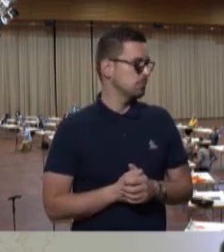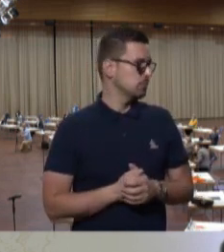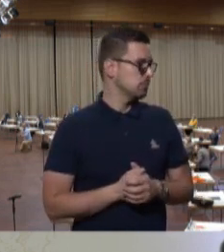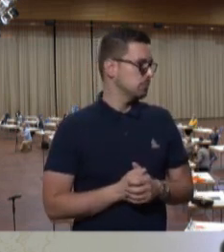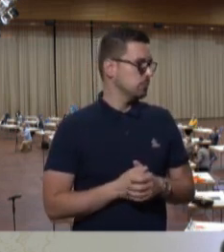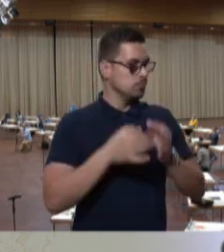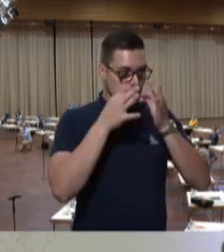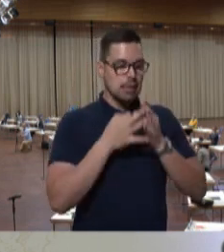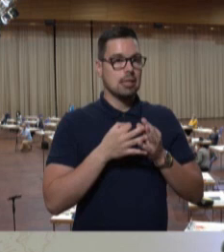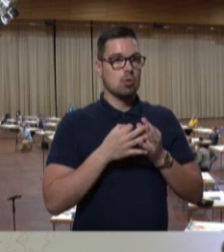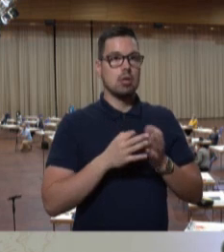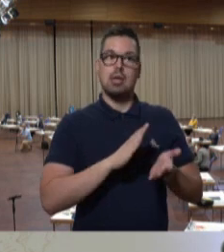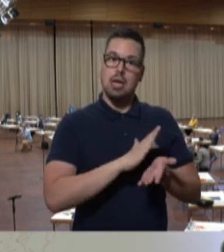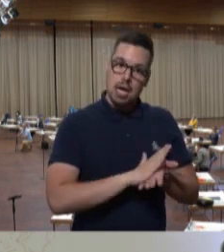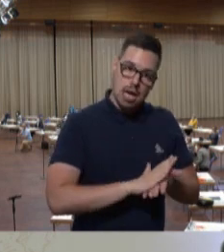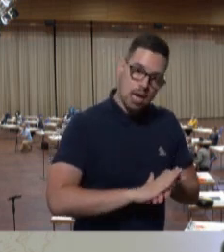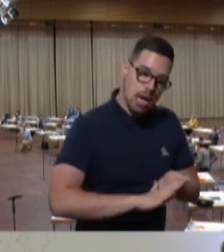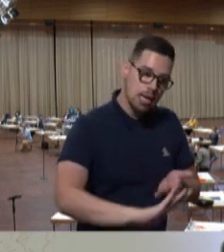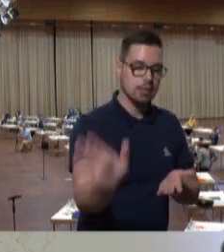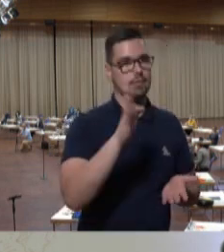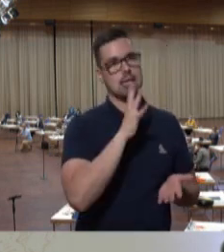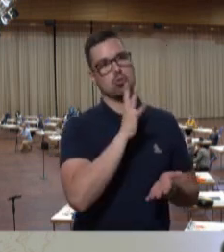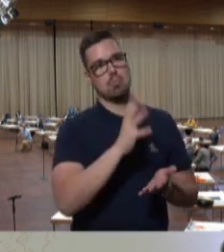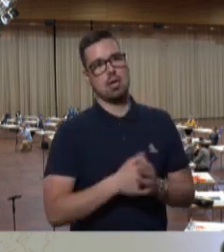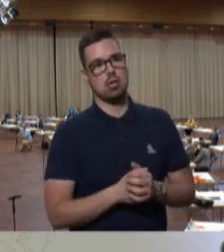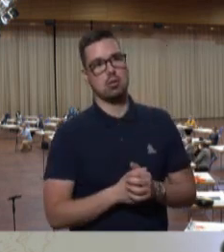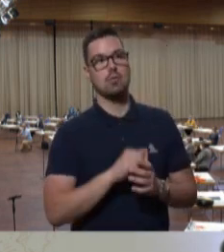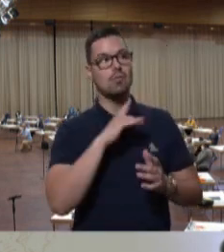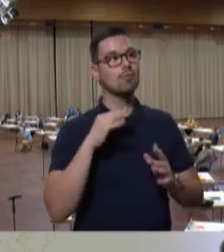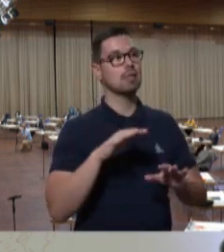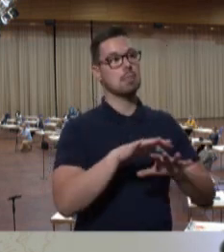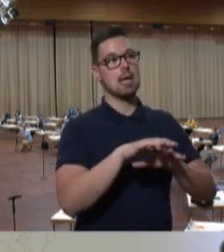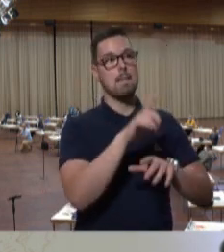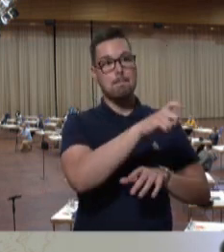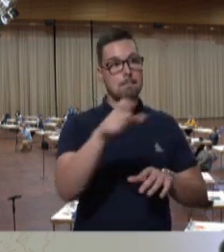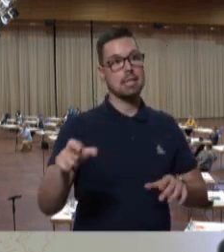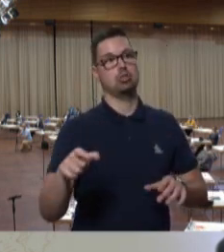Genau, wir können einfachere Sprache verwenden und können damit auch viel mehr Menschen erreichen.